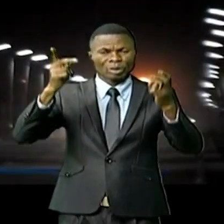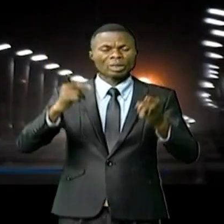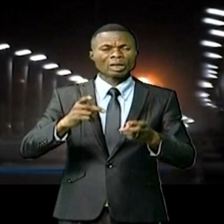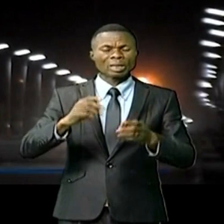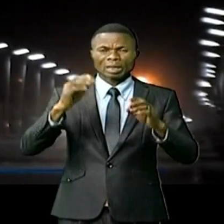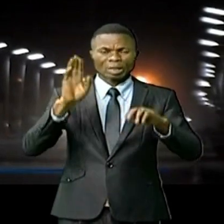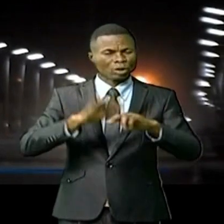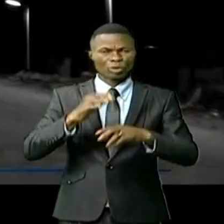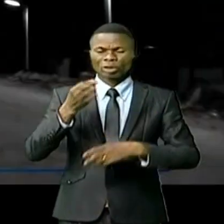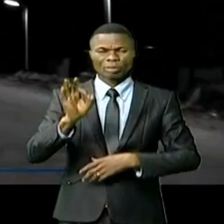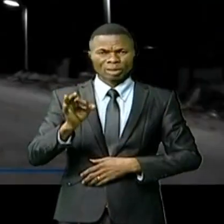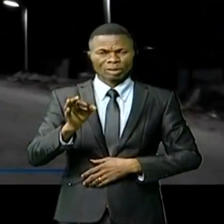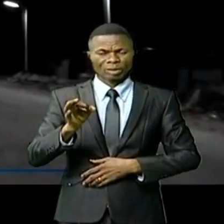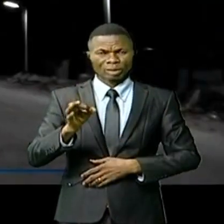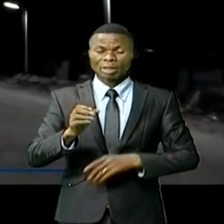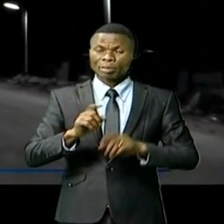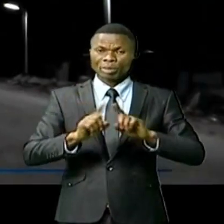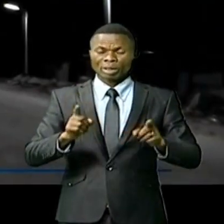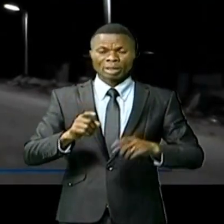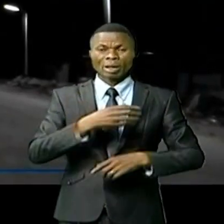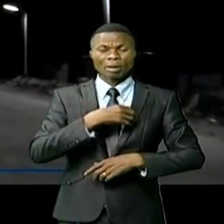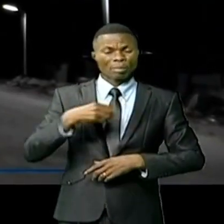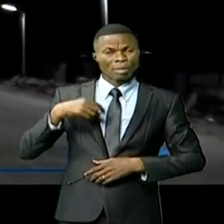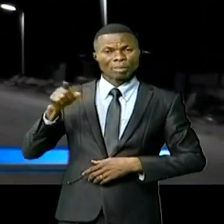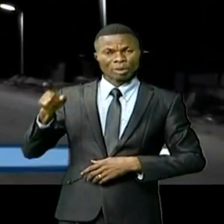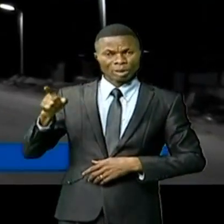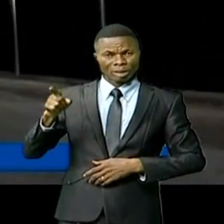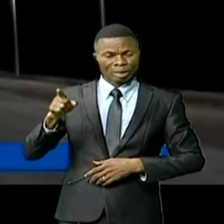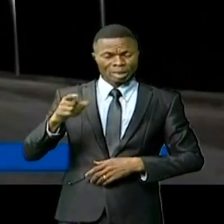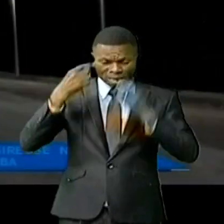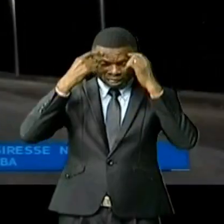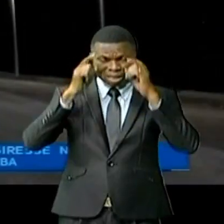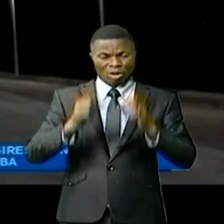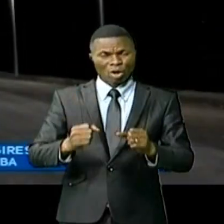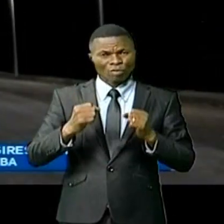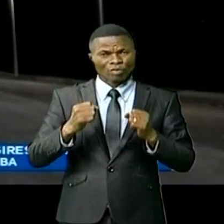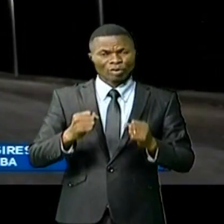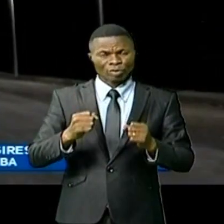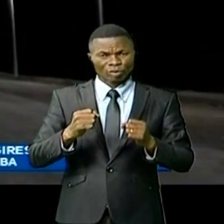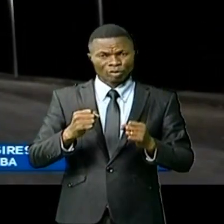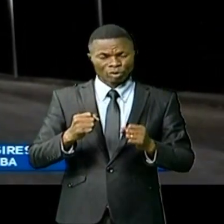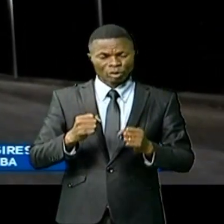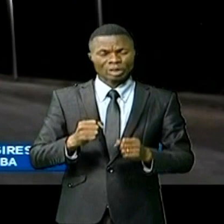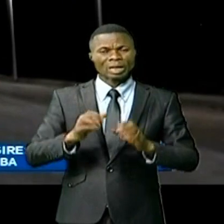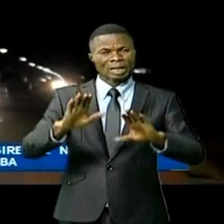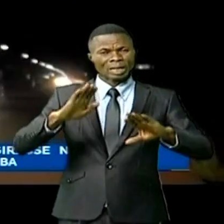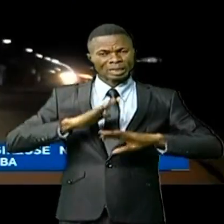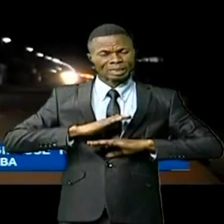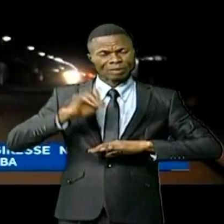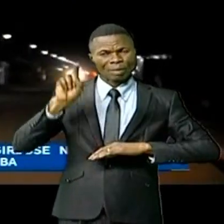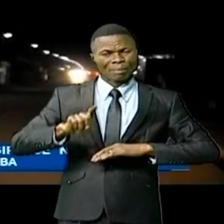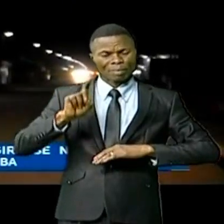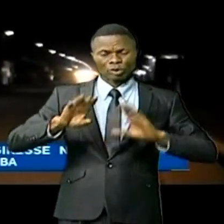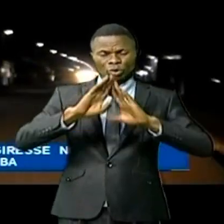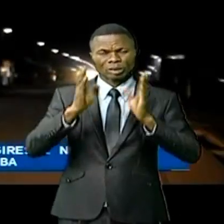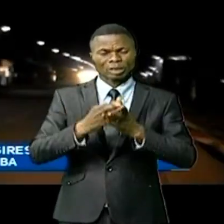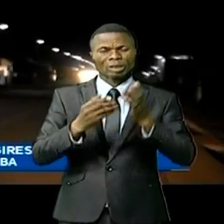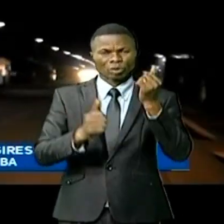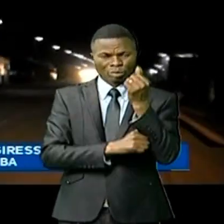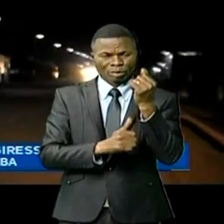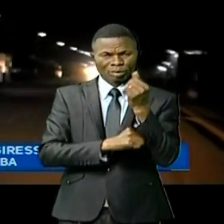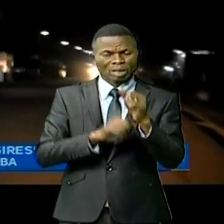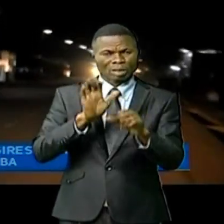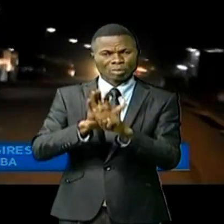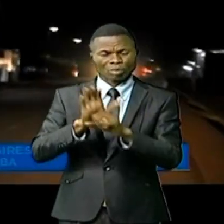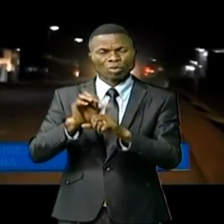pas encore bénéficiaires, car Fifi Masuka est plus que jamais déterminé à répondre aux préoccupations de ses administrés dans les